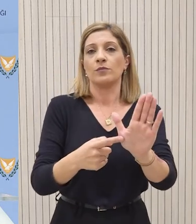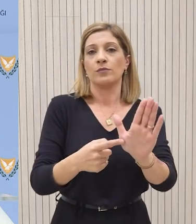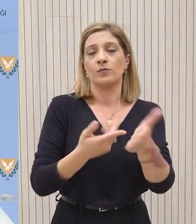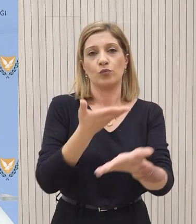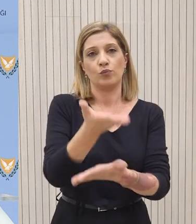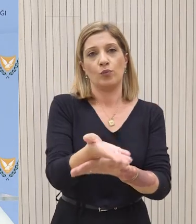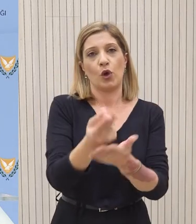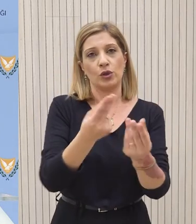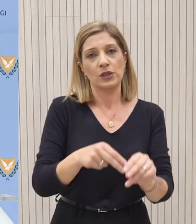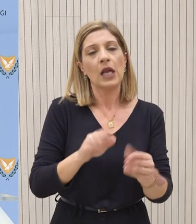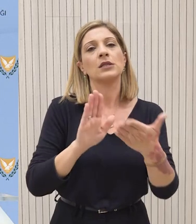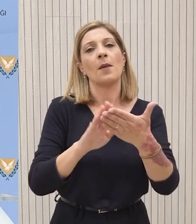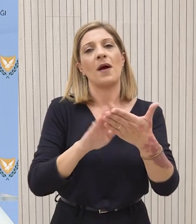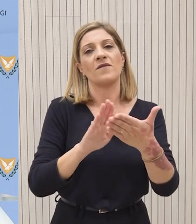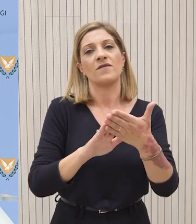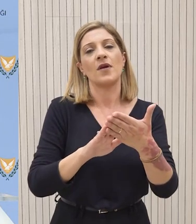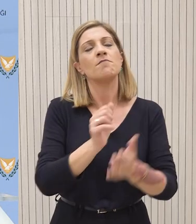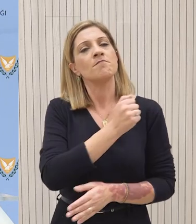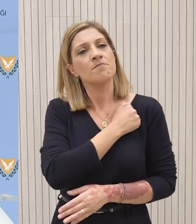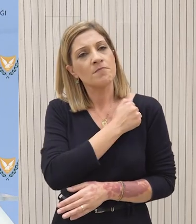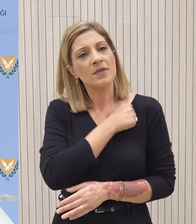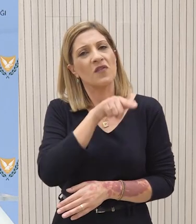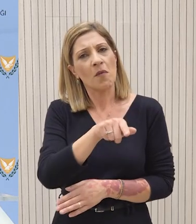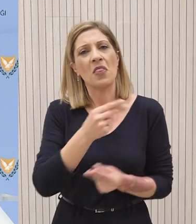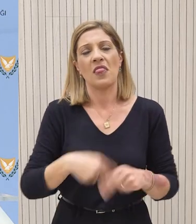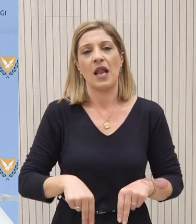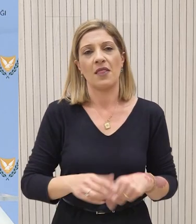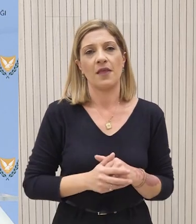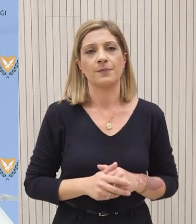εργαζομένων. Βρισκόμαστε σε επαφή μαζί τους και θεωρούμε ότι το θέμα θα λυθεί.